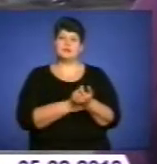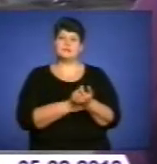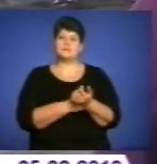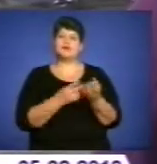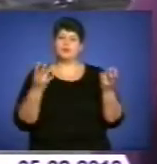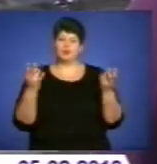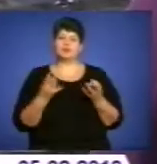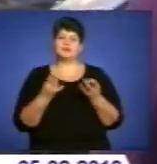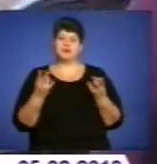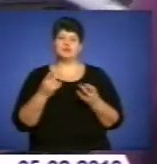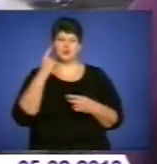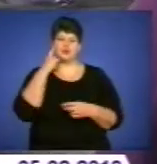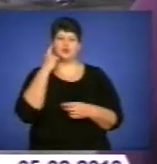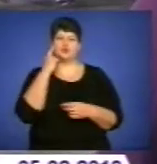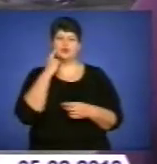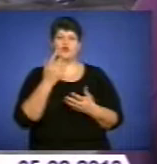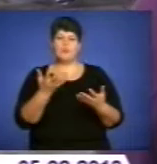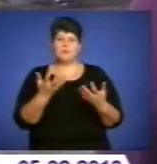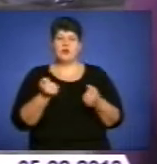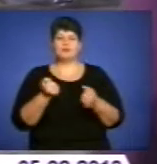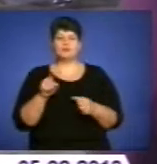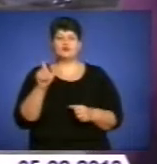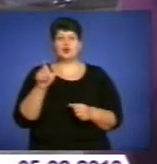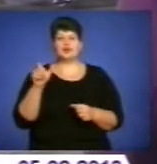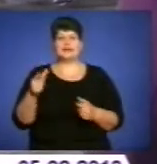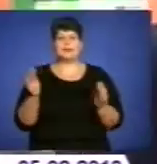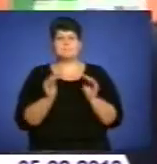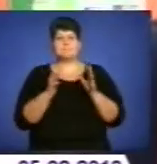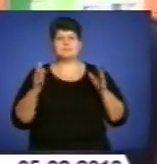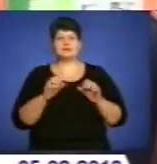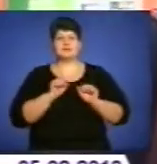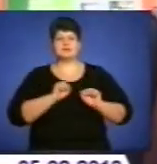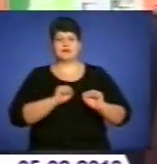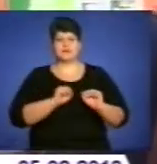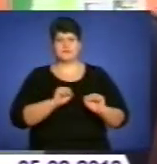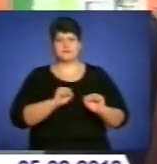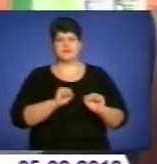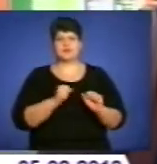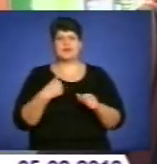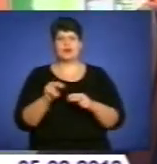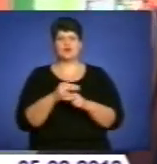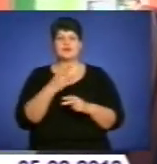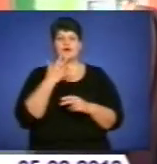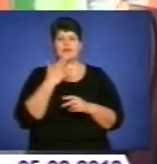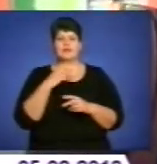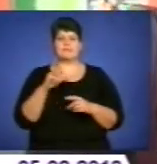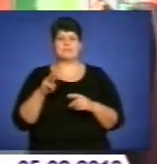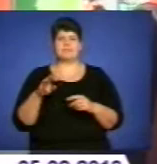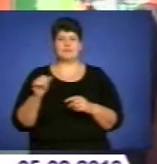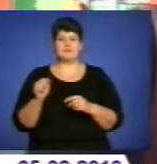потрібно брати, бо людина, я думаю, захища. Переважно я лікую з народними методами. Які масами?